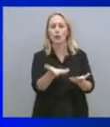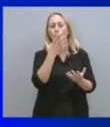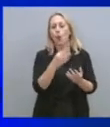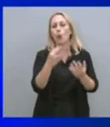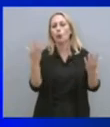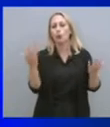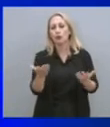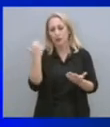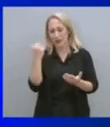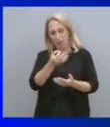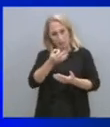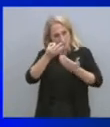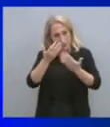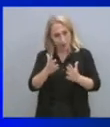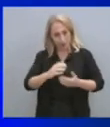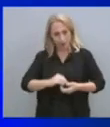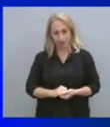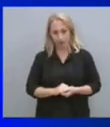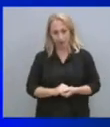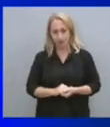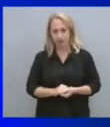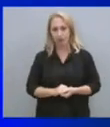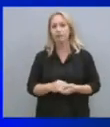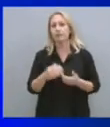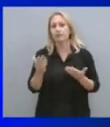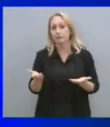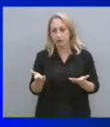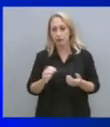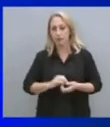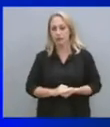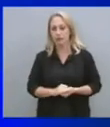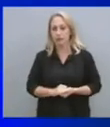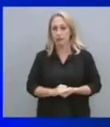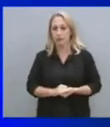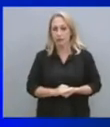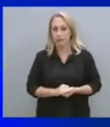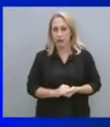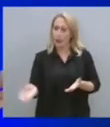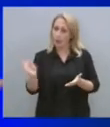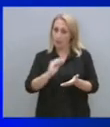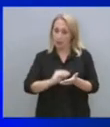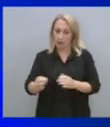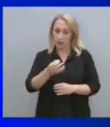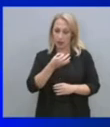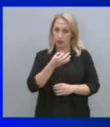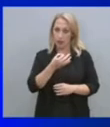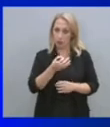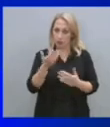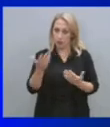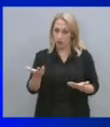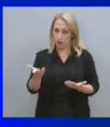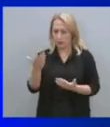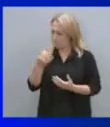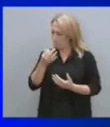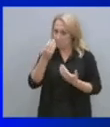οποίους σας μίλησα ήδη. Από εκεί και πέρα θα να επαναλάβω αυτό το οποίο σας